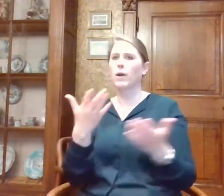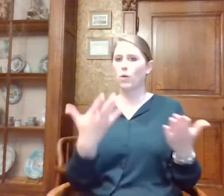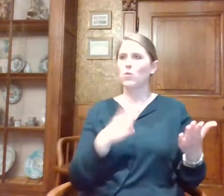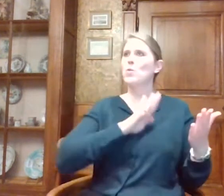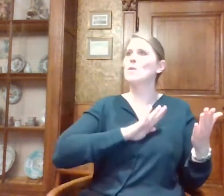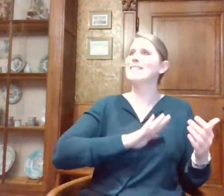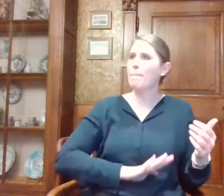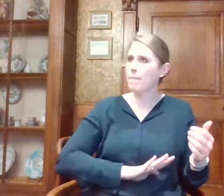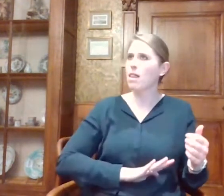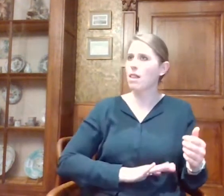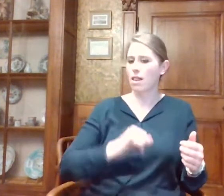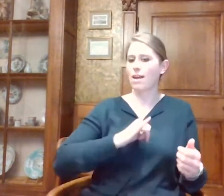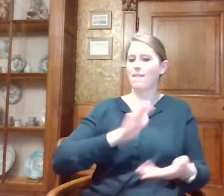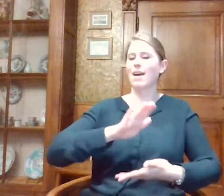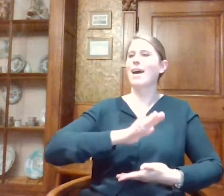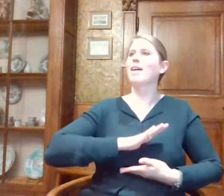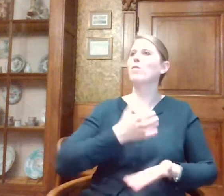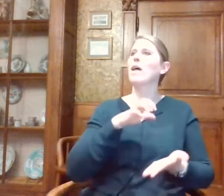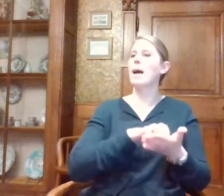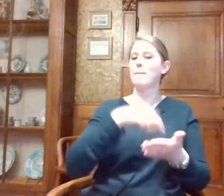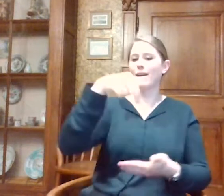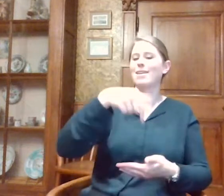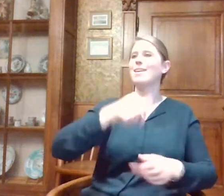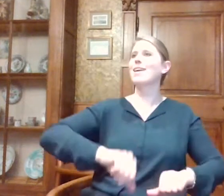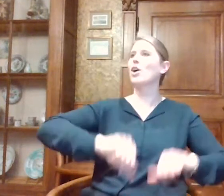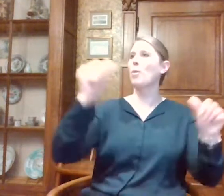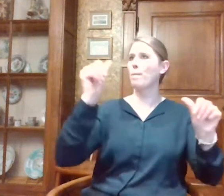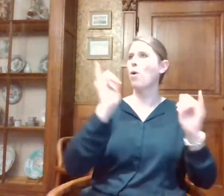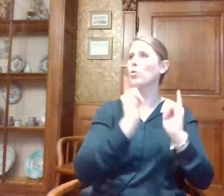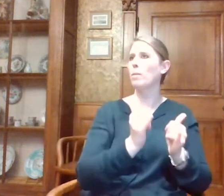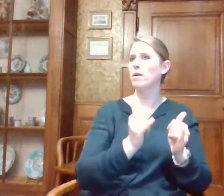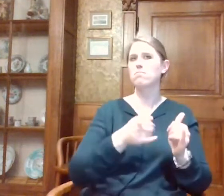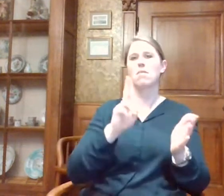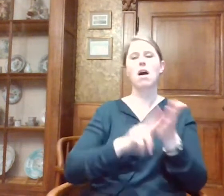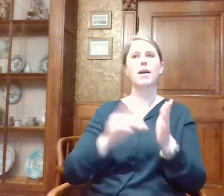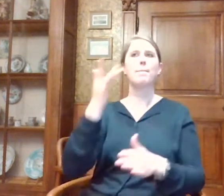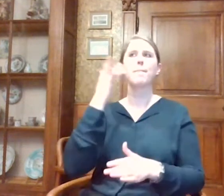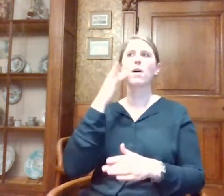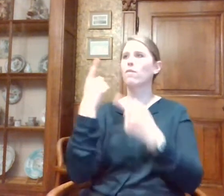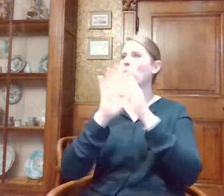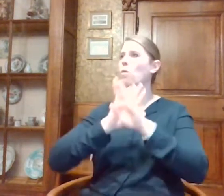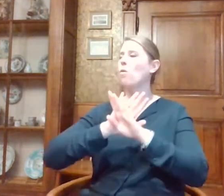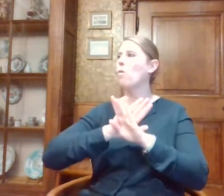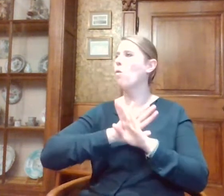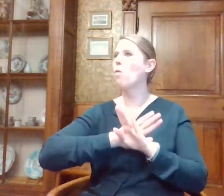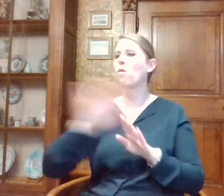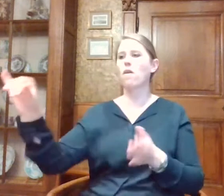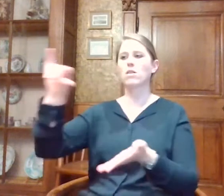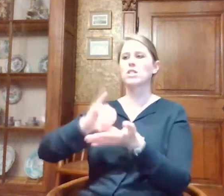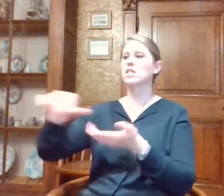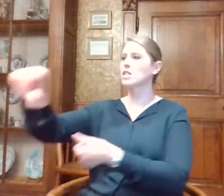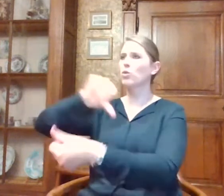Wij hebben nu de Erfgoedtep alleen maar toegepast in ons gebouw, maar het zou zo gemakkelijk zijn om die toe te passen in stadstoers.